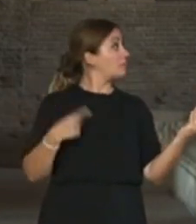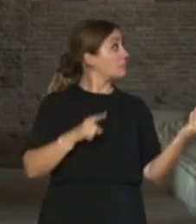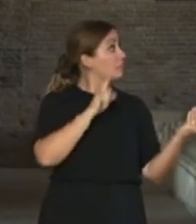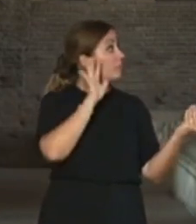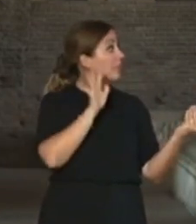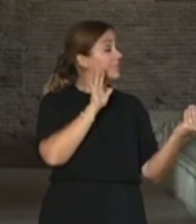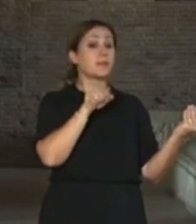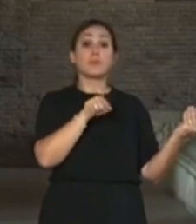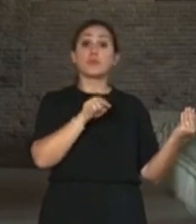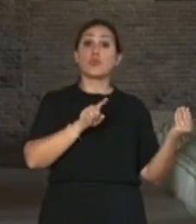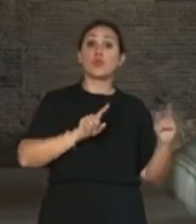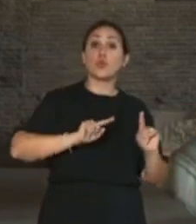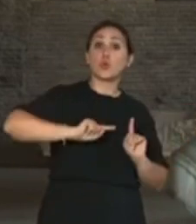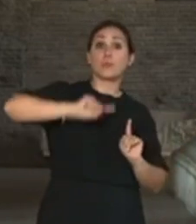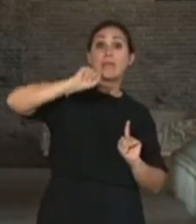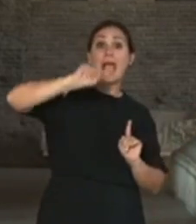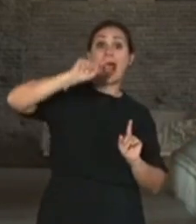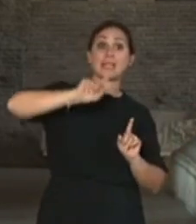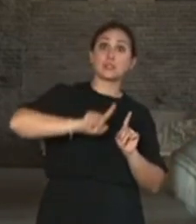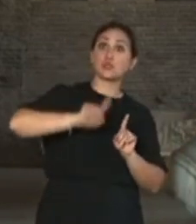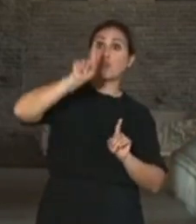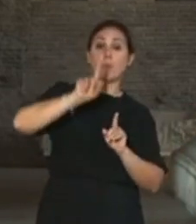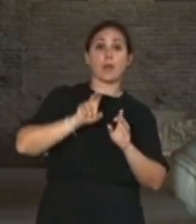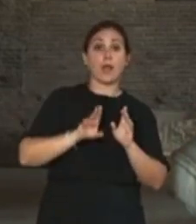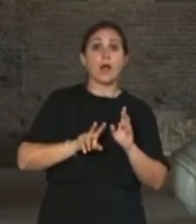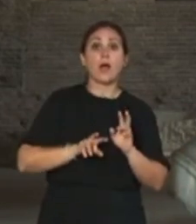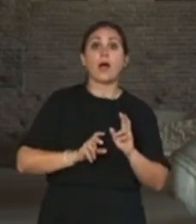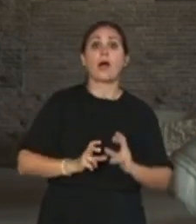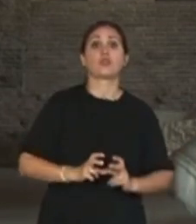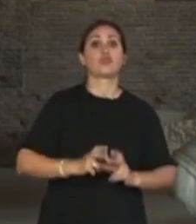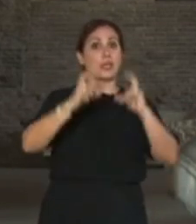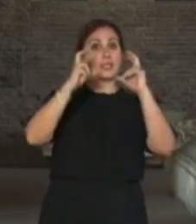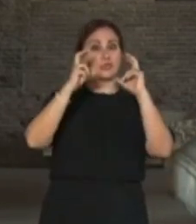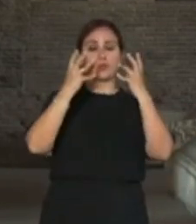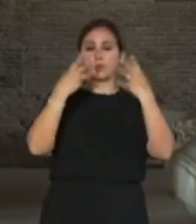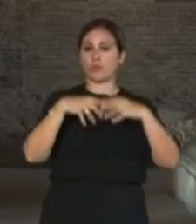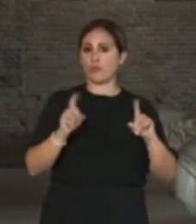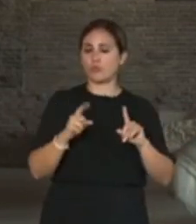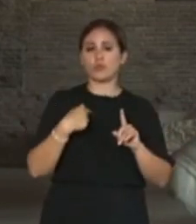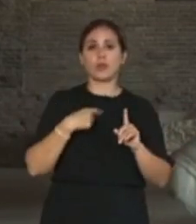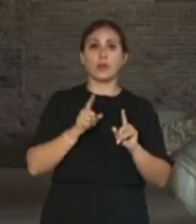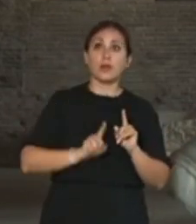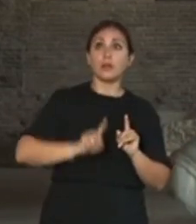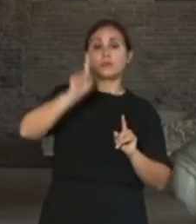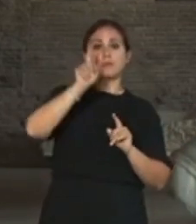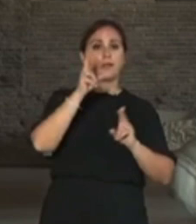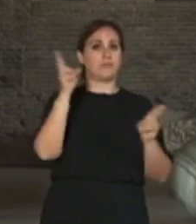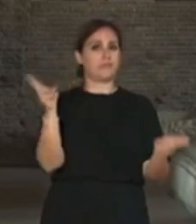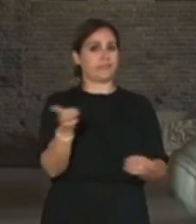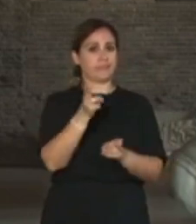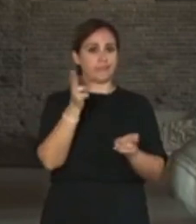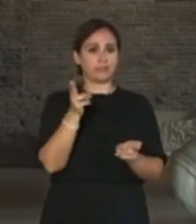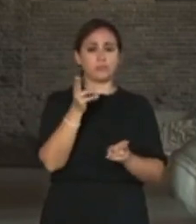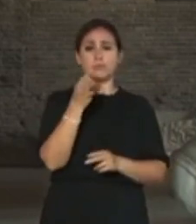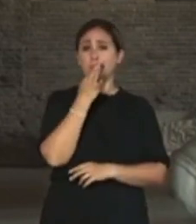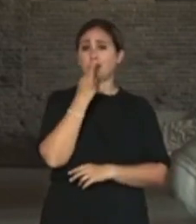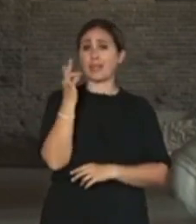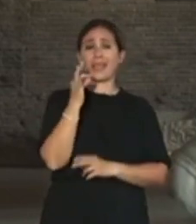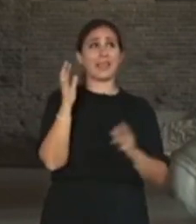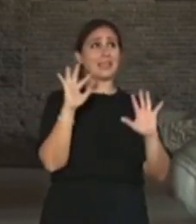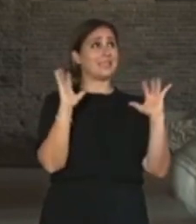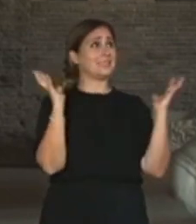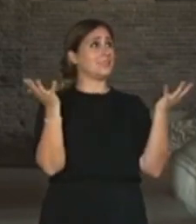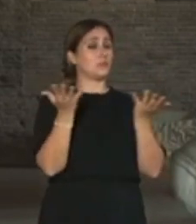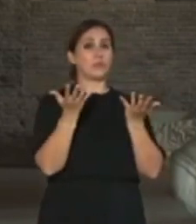piani superiori perché l'ascensore non funziona. È tutto bellissimo ma l'ascensore